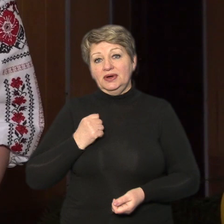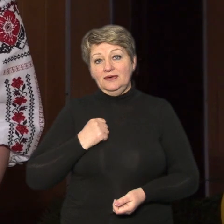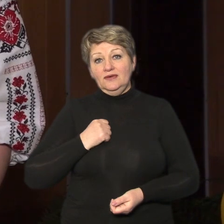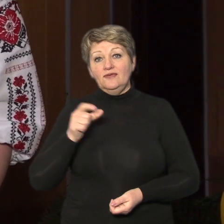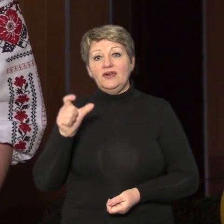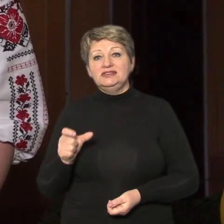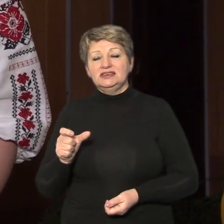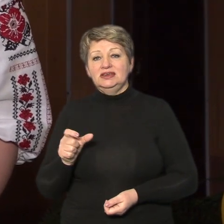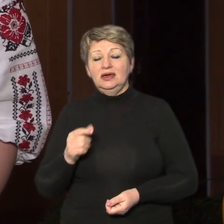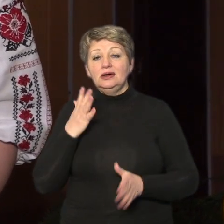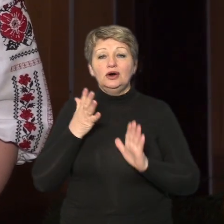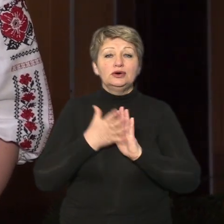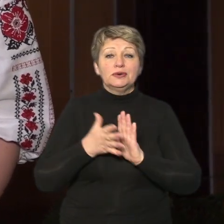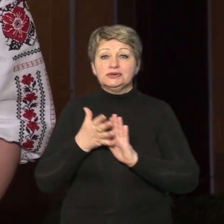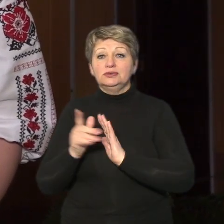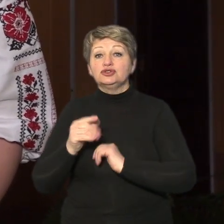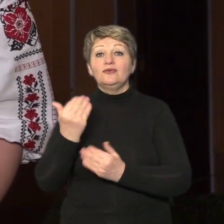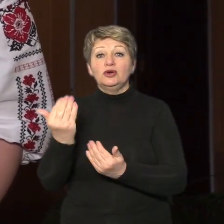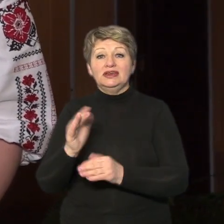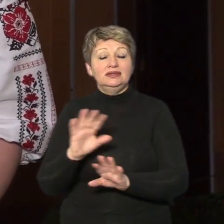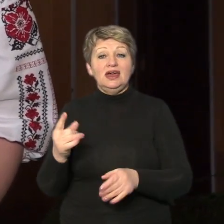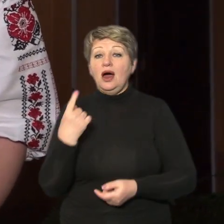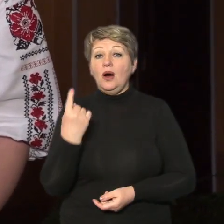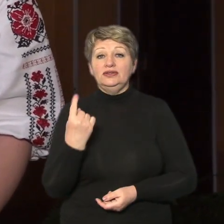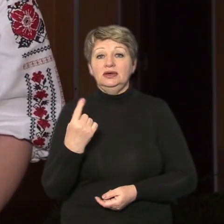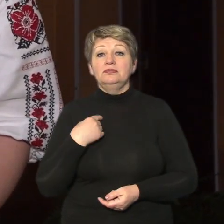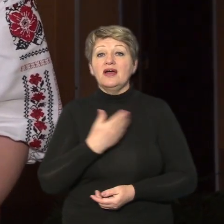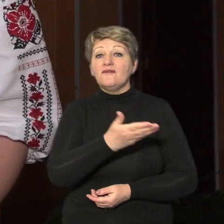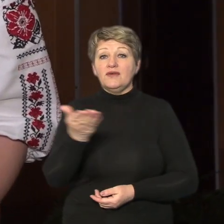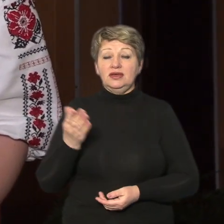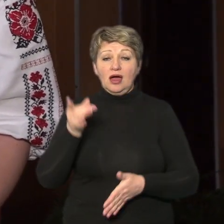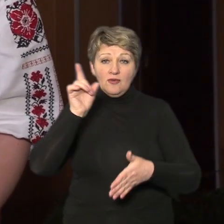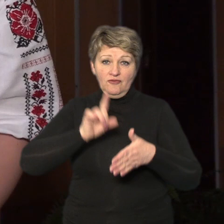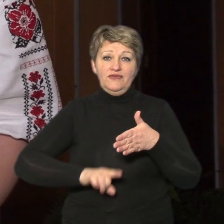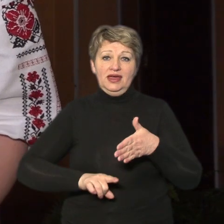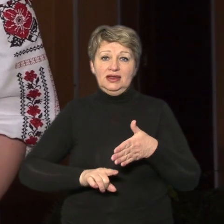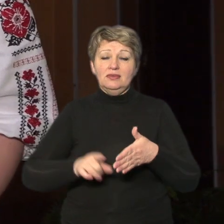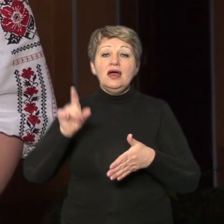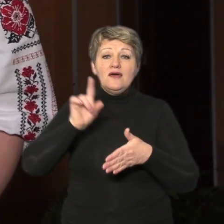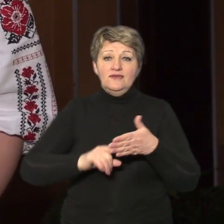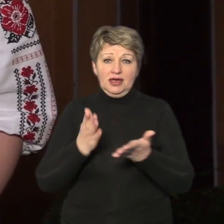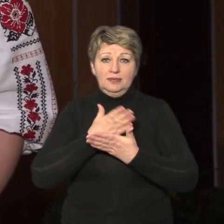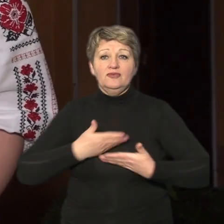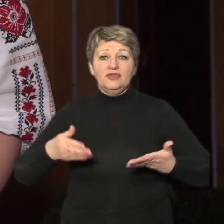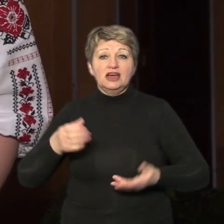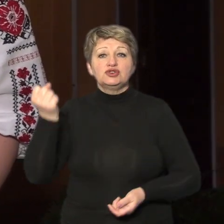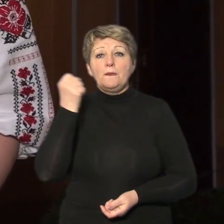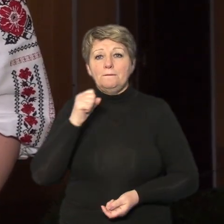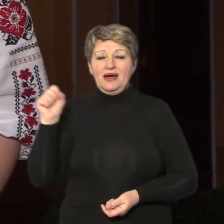розуміли що вони не одні що ми в них віримо що ми віримо в нашу перемогу